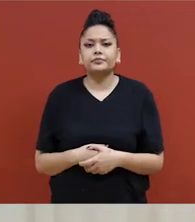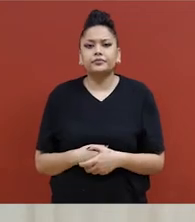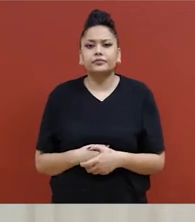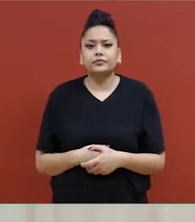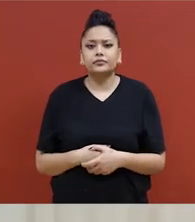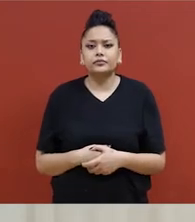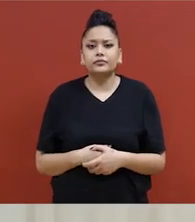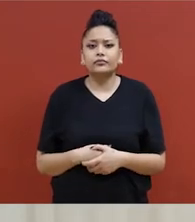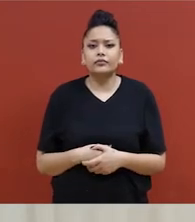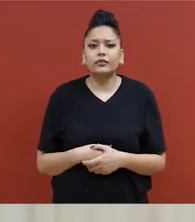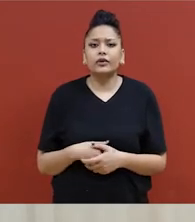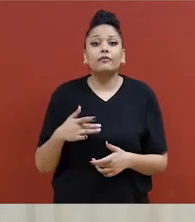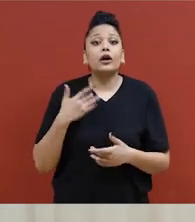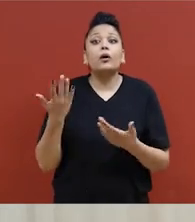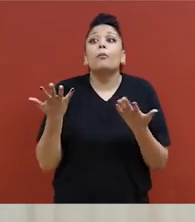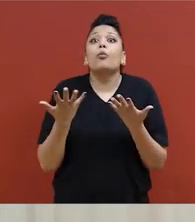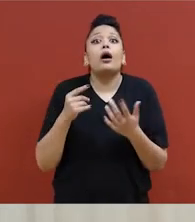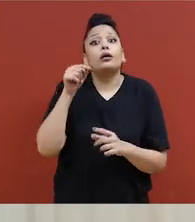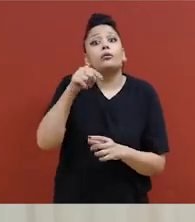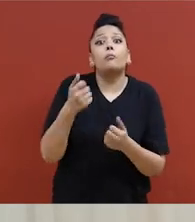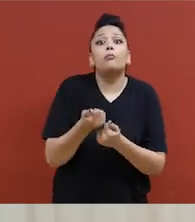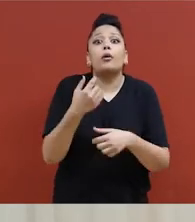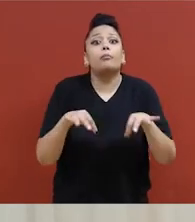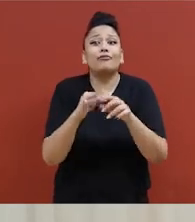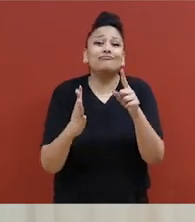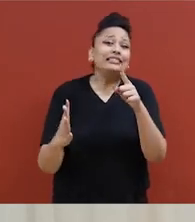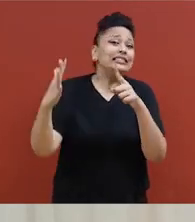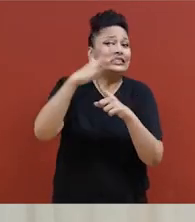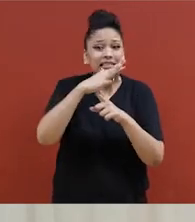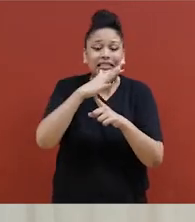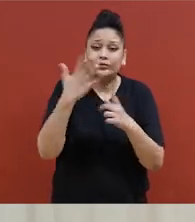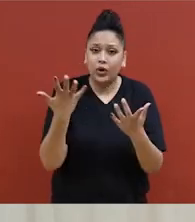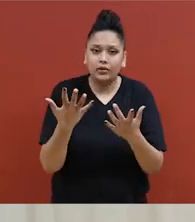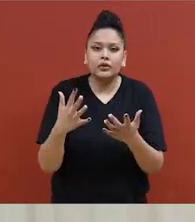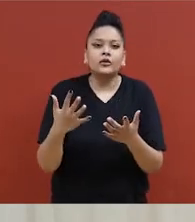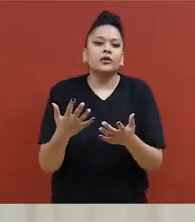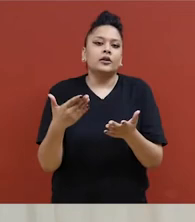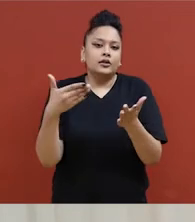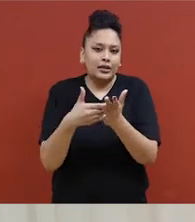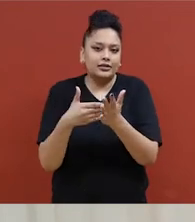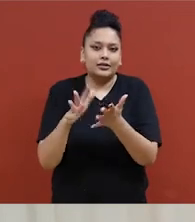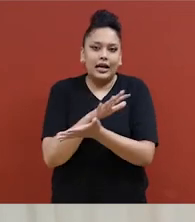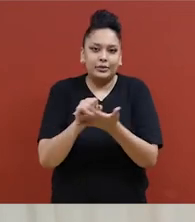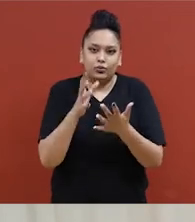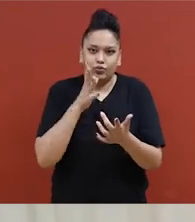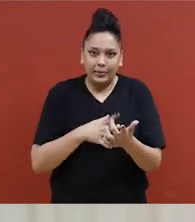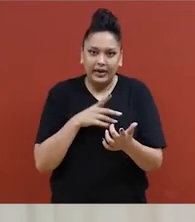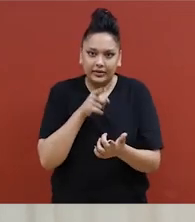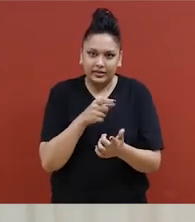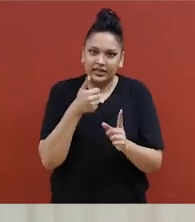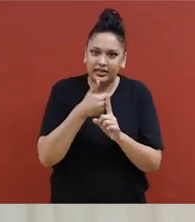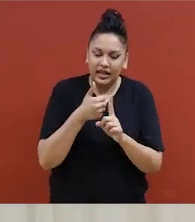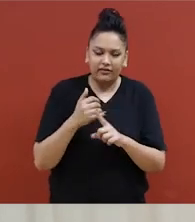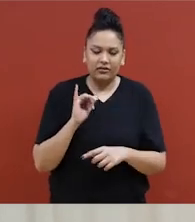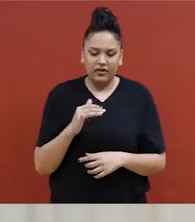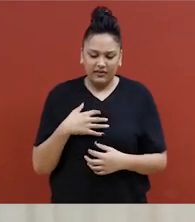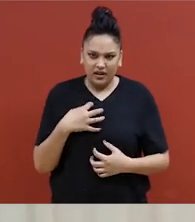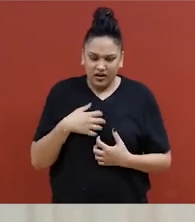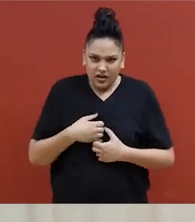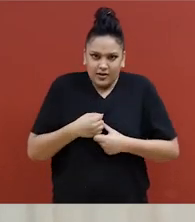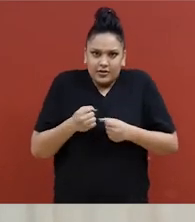Je pense que l'aspect le plus important de toute conversation qu'on a sur la violence contre les femmes est de trouver de la compassion pour nous-mêmes.